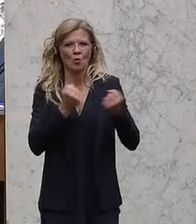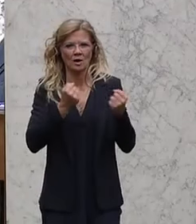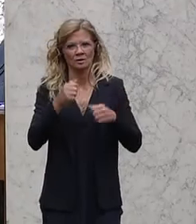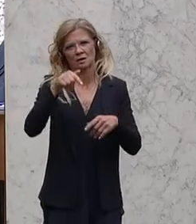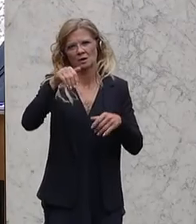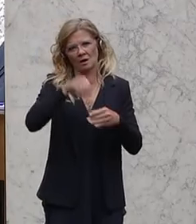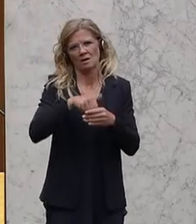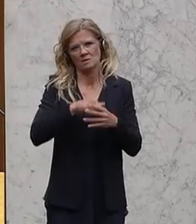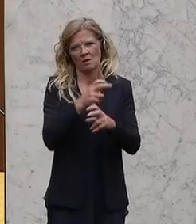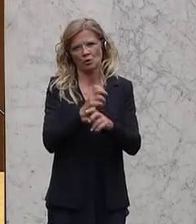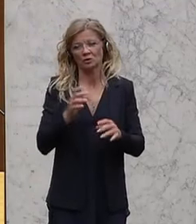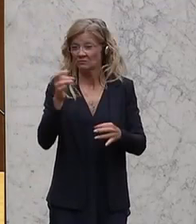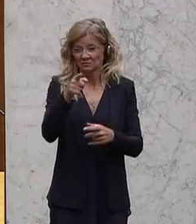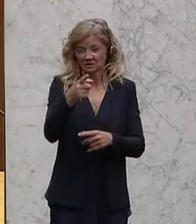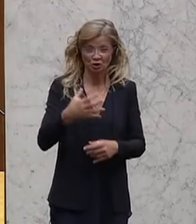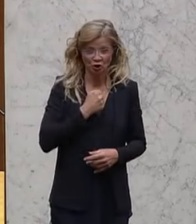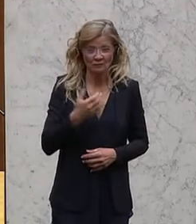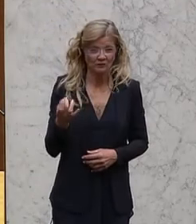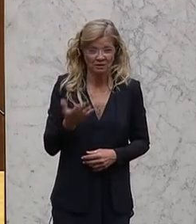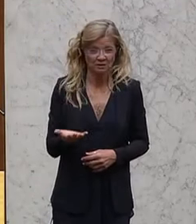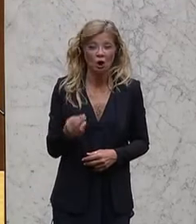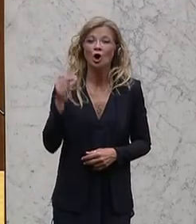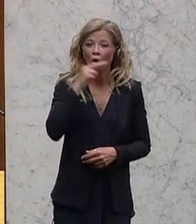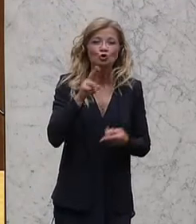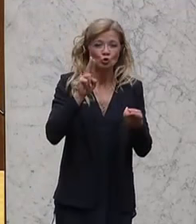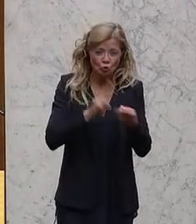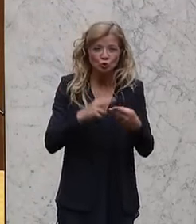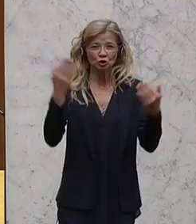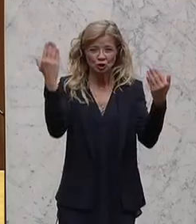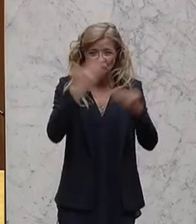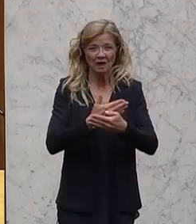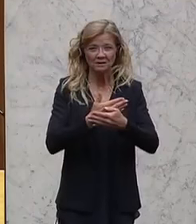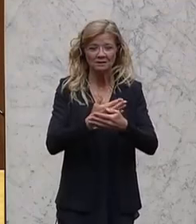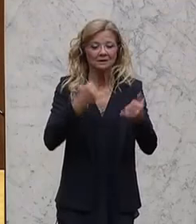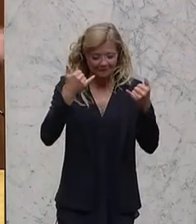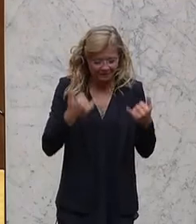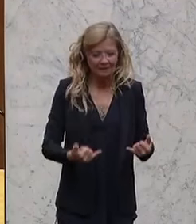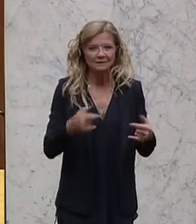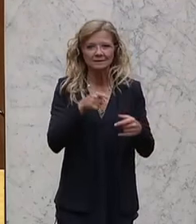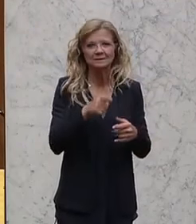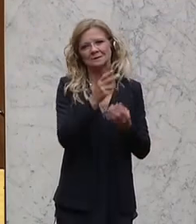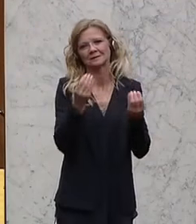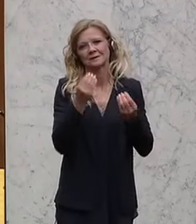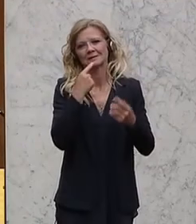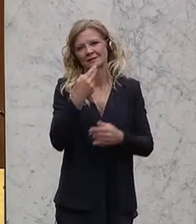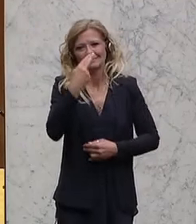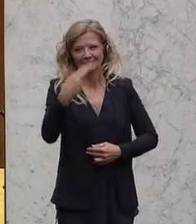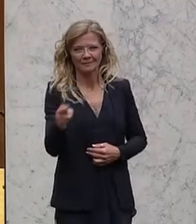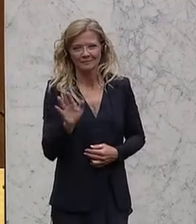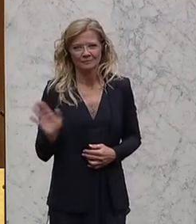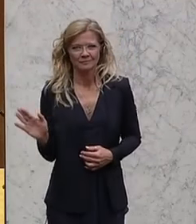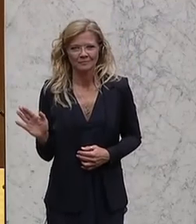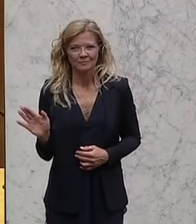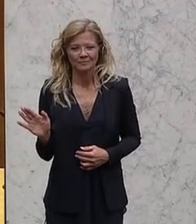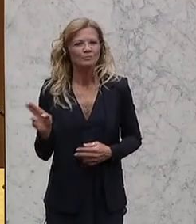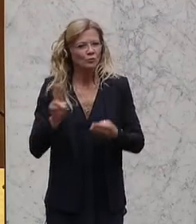Was Sie erreicht haben, ist, dass Rot und Schwarz in dieser Sache Nein gesagt haben. Und Sie werden